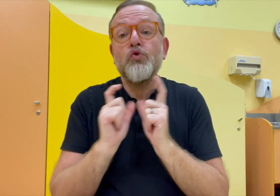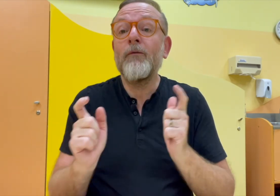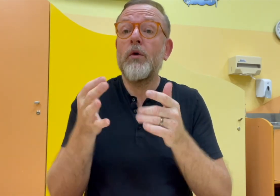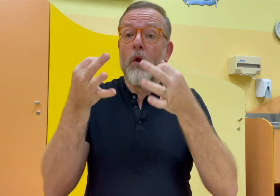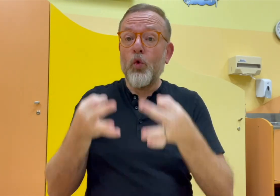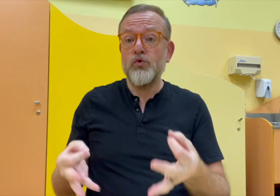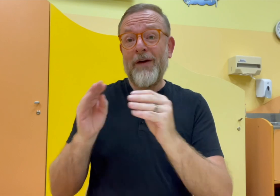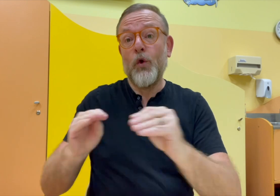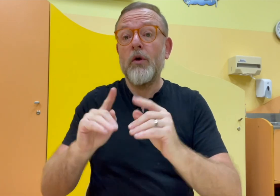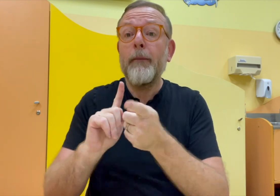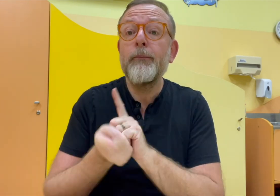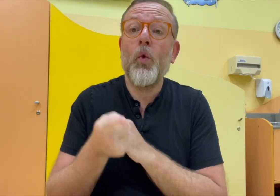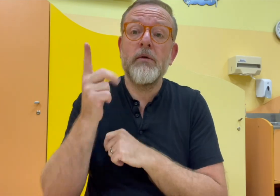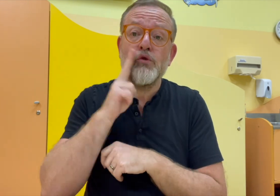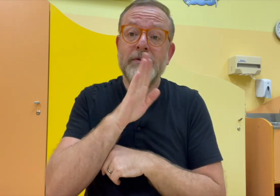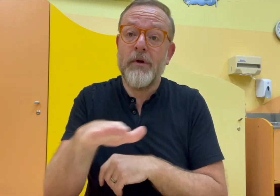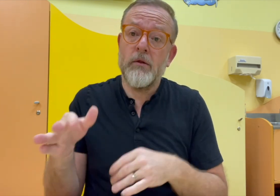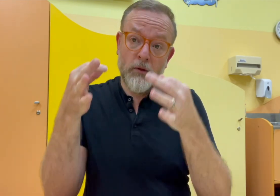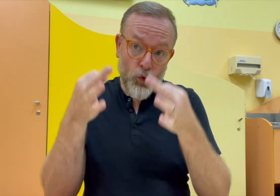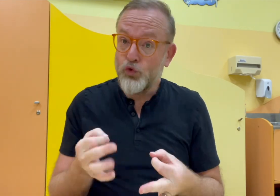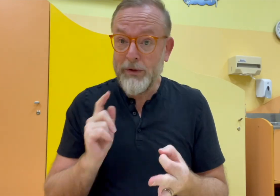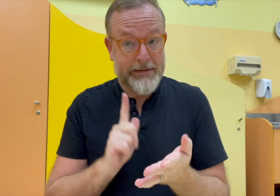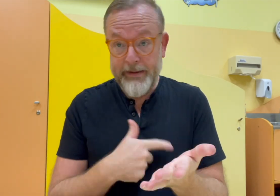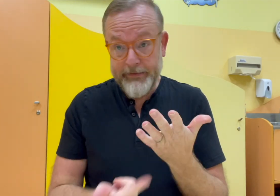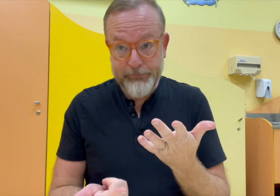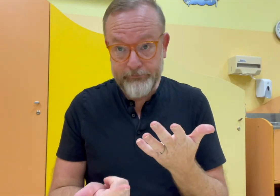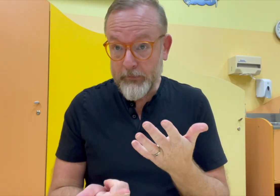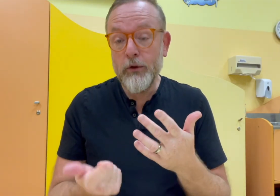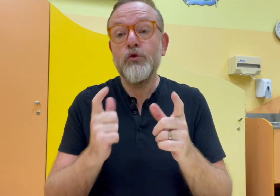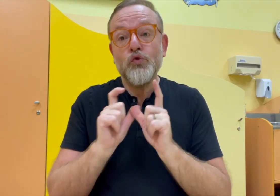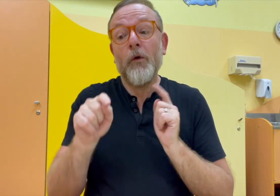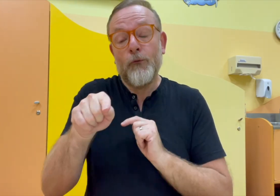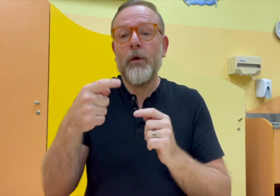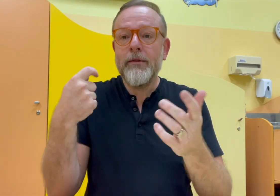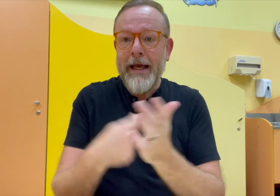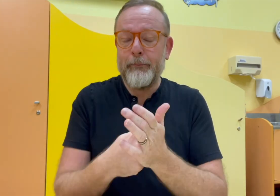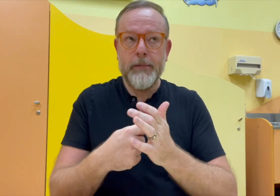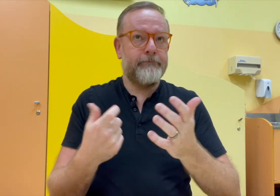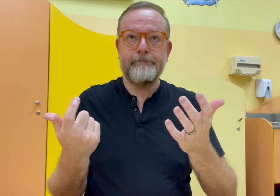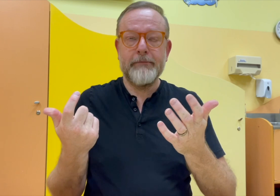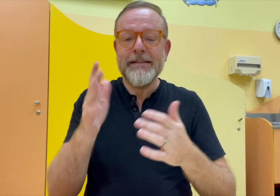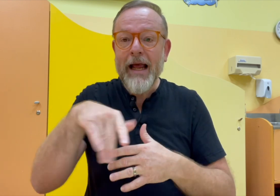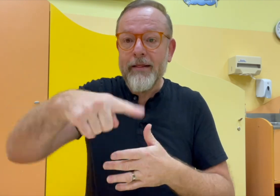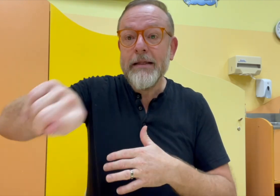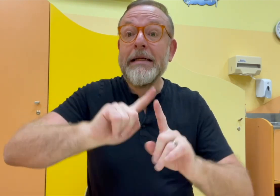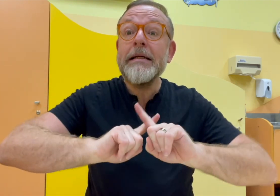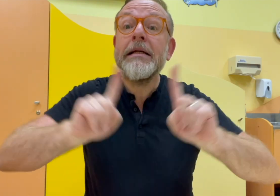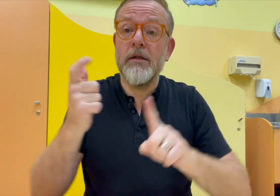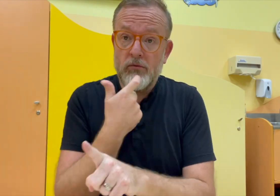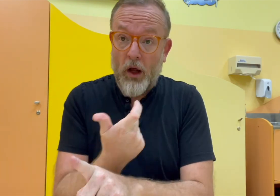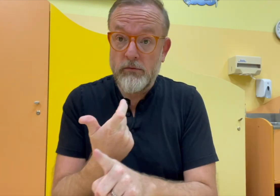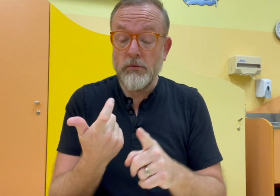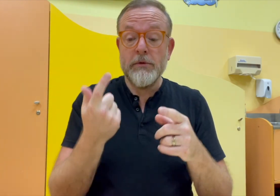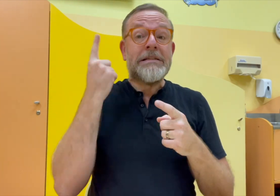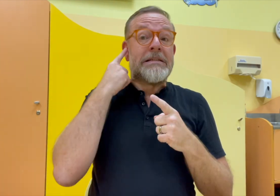dětí se sluchovým postižením. Moc vám za to děkuji, protože vím, že to není jednoduchá práce. Je tam mnoho různých specifik